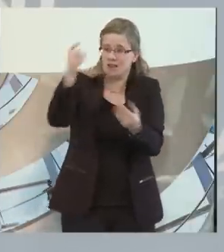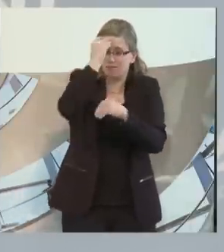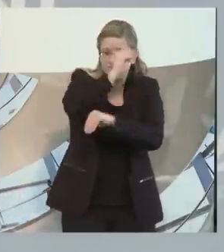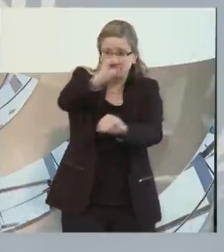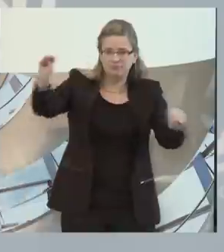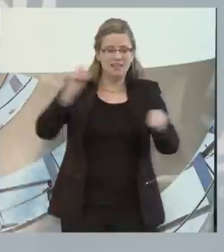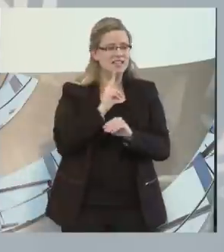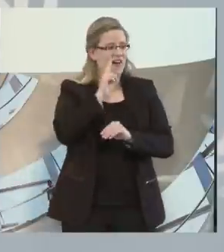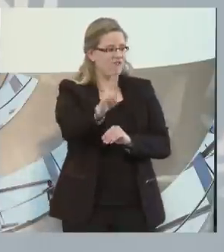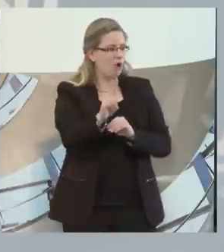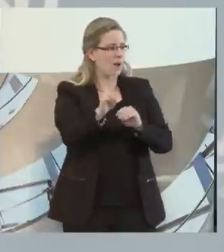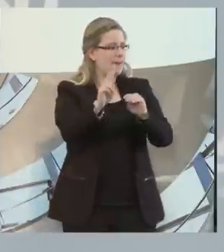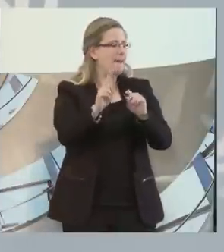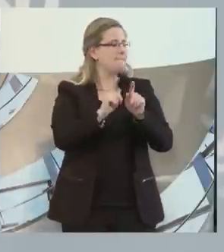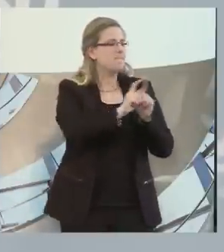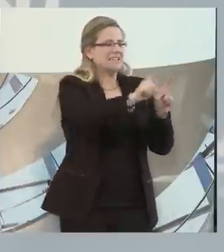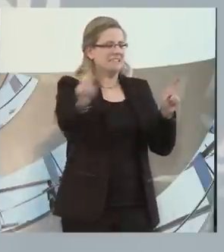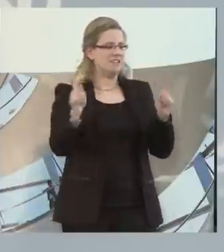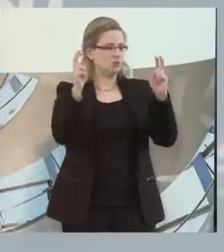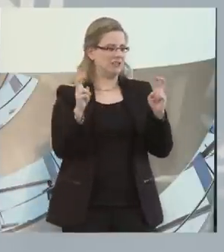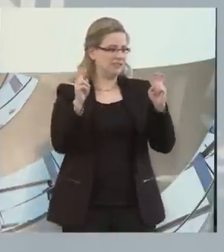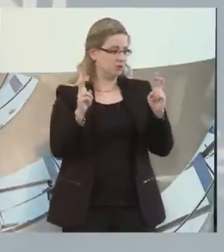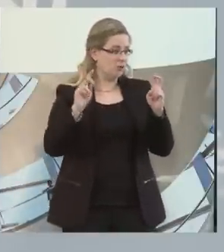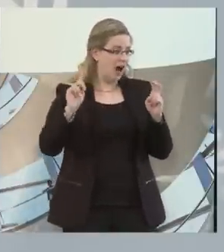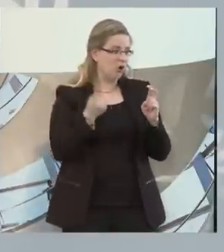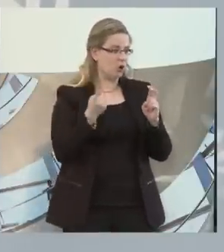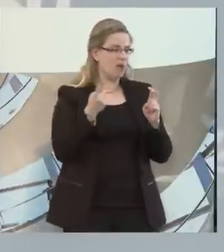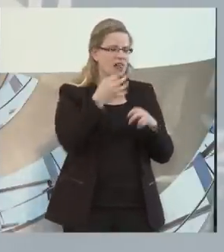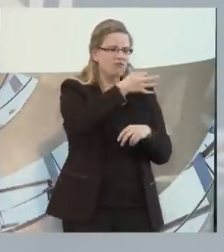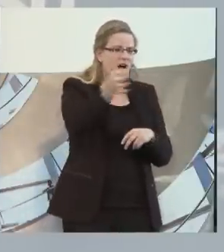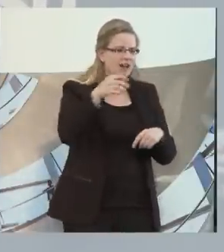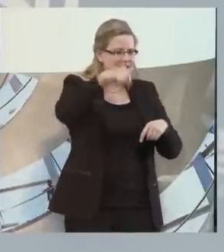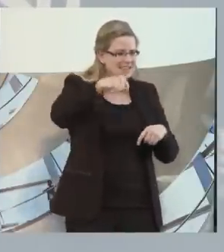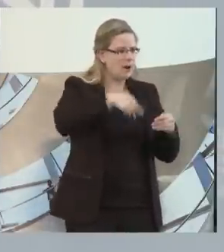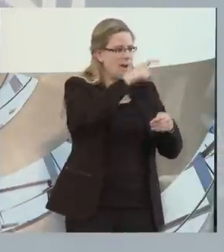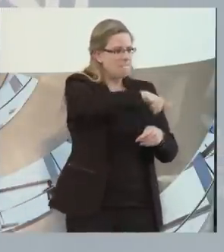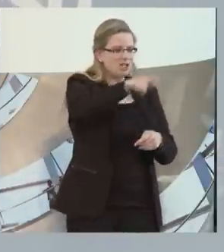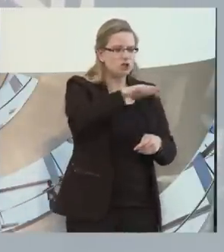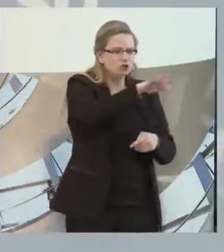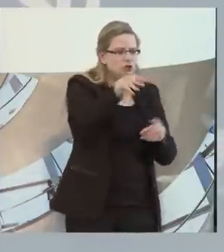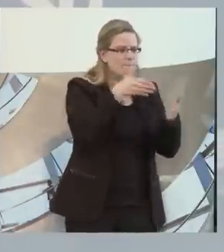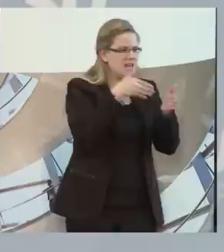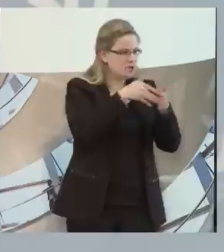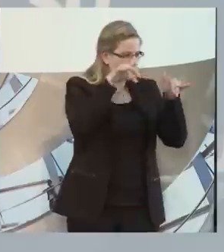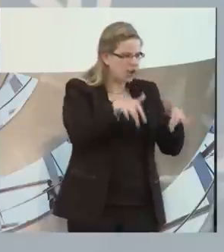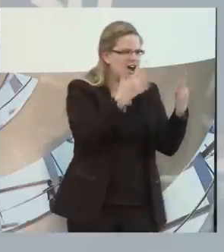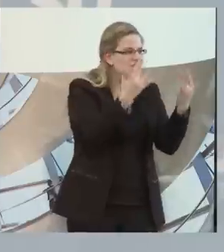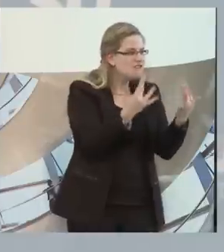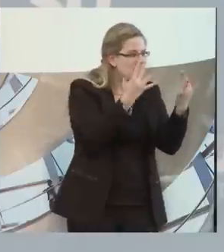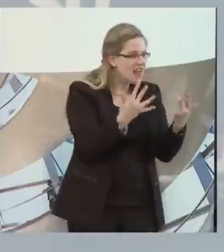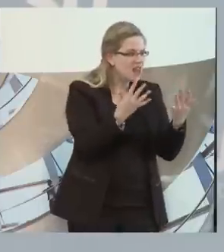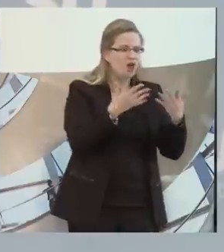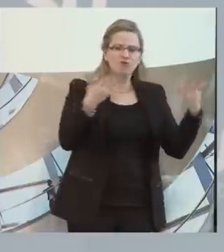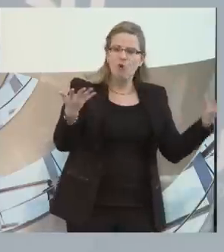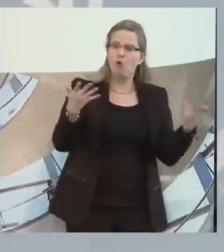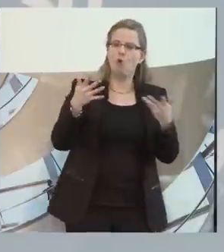bringen und da auch noch mal fragen, wie viele Menschen bei uns haben irgendein Handicap? Wo finden sie gute Jobs? Wie glücklich sind sie? Jeder